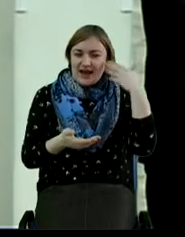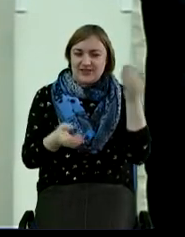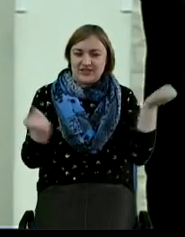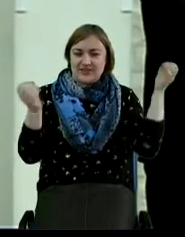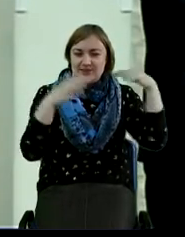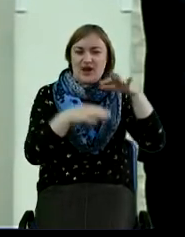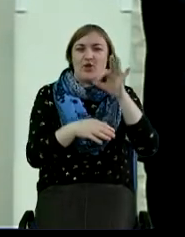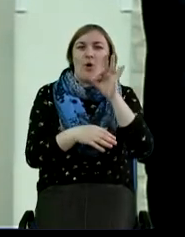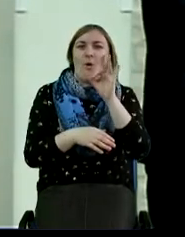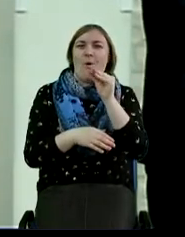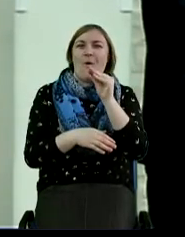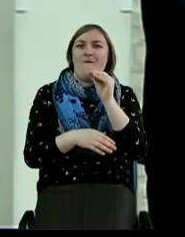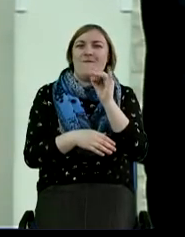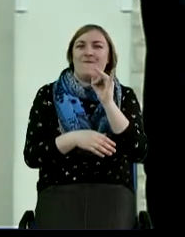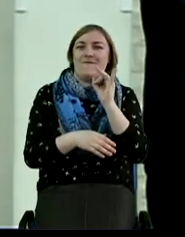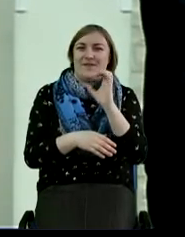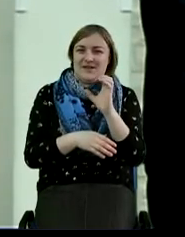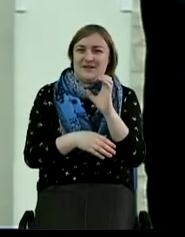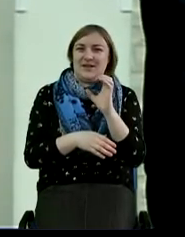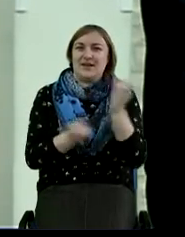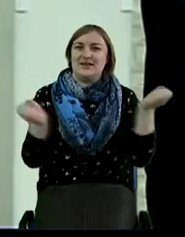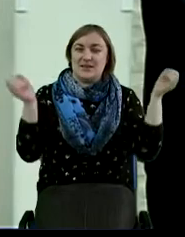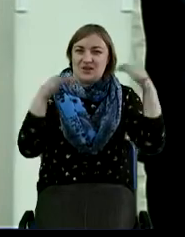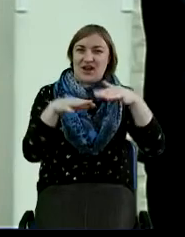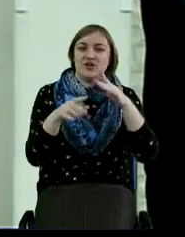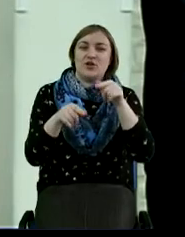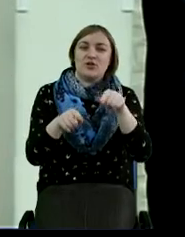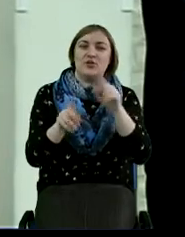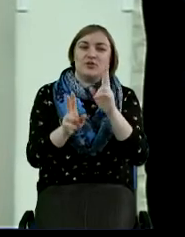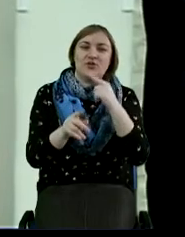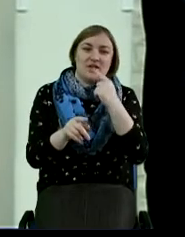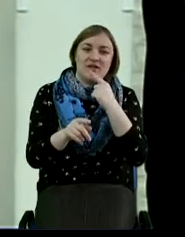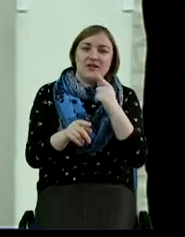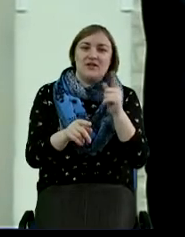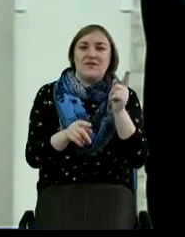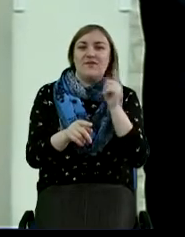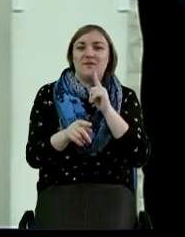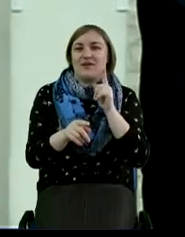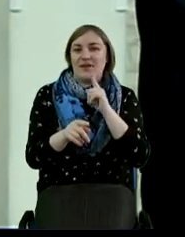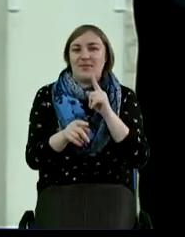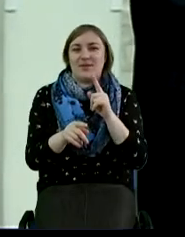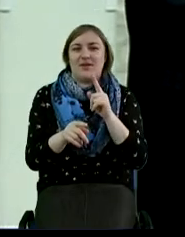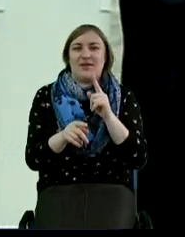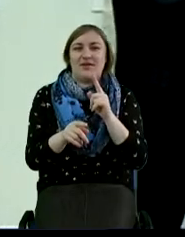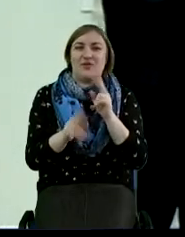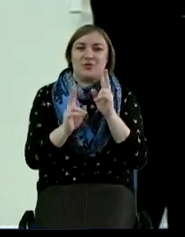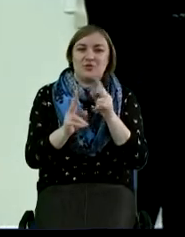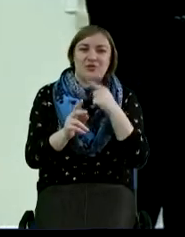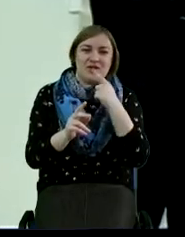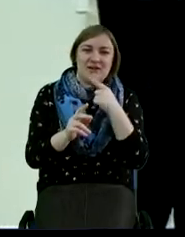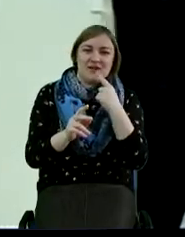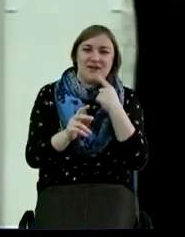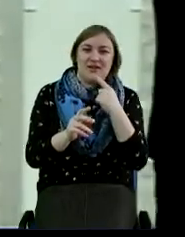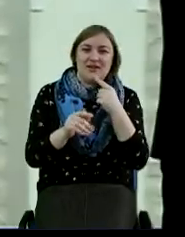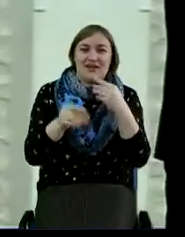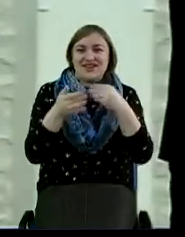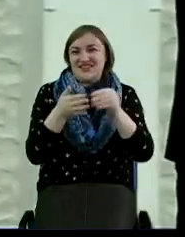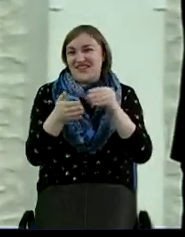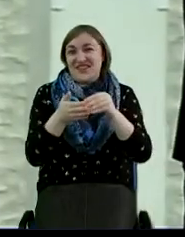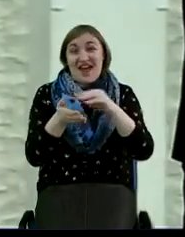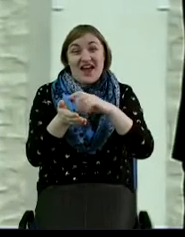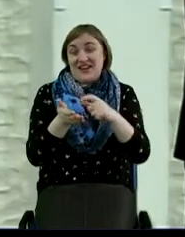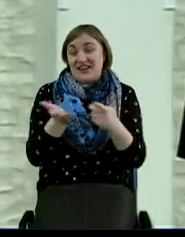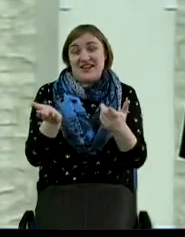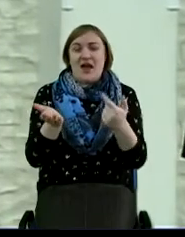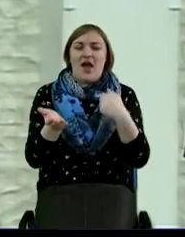там называли это. Кто-то временным зданием называл, кто-то хлевом, кто-то свинарником, все по-разному. Но, думаю, Иисус родился во